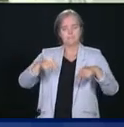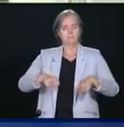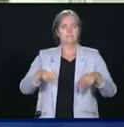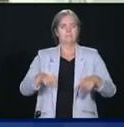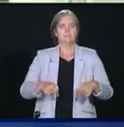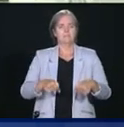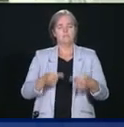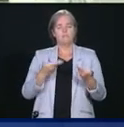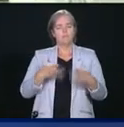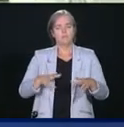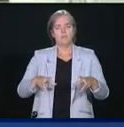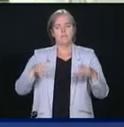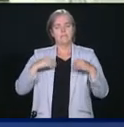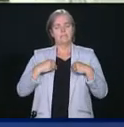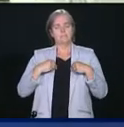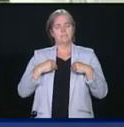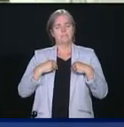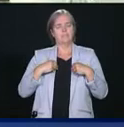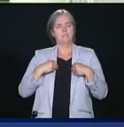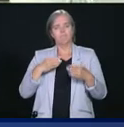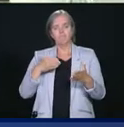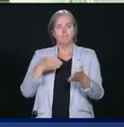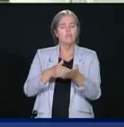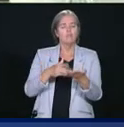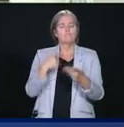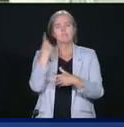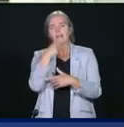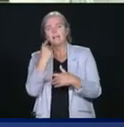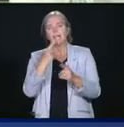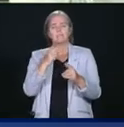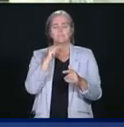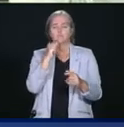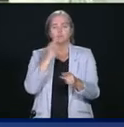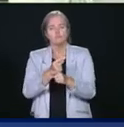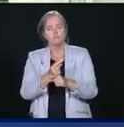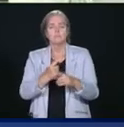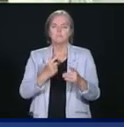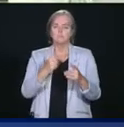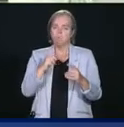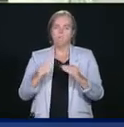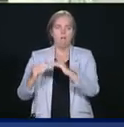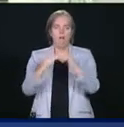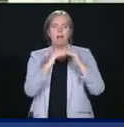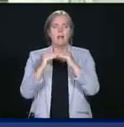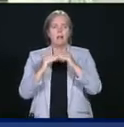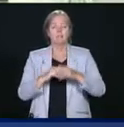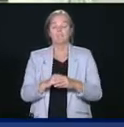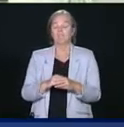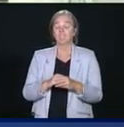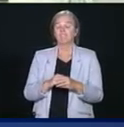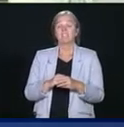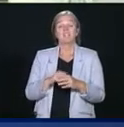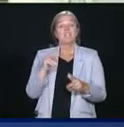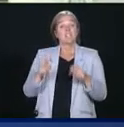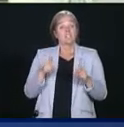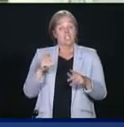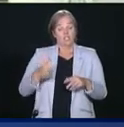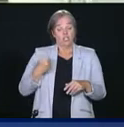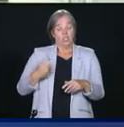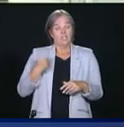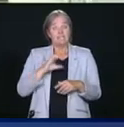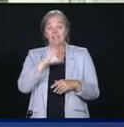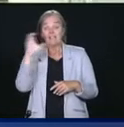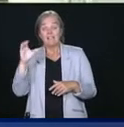'injustice. Aux jeunes Canadiens noirs, je vous entends quand vous dites que vous êtes anxieux et en